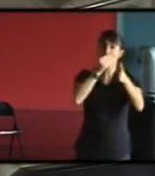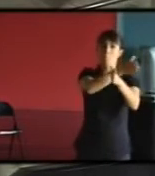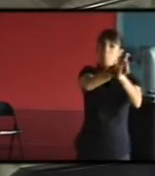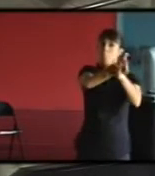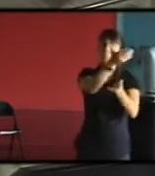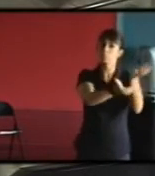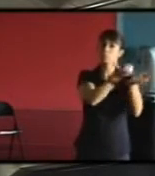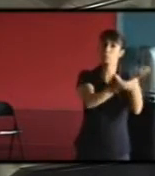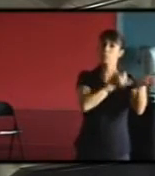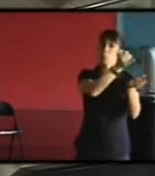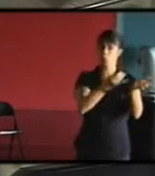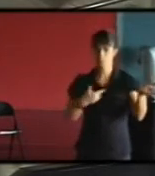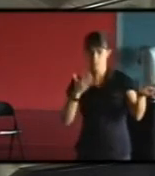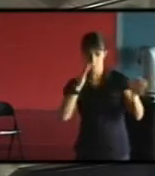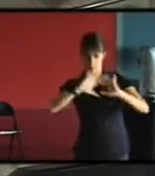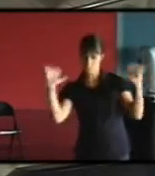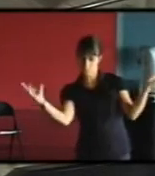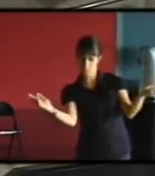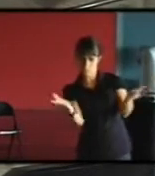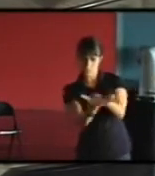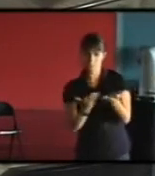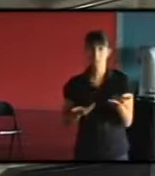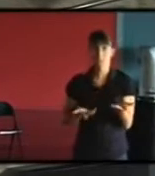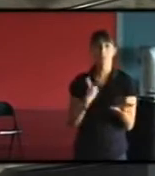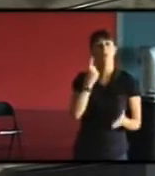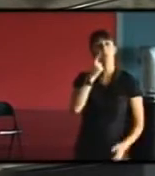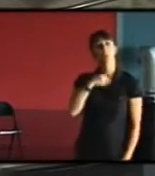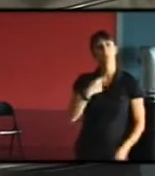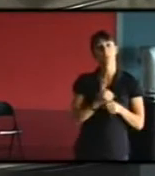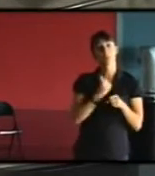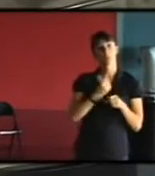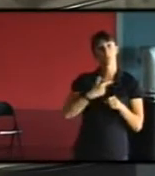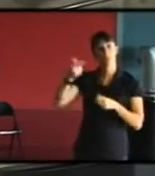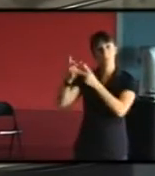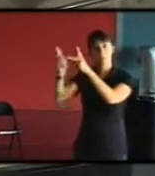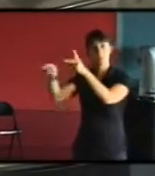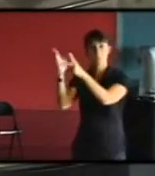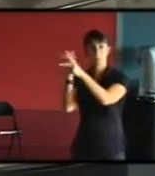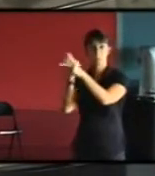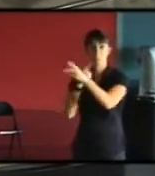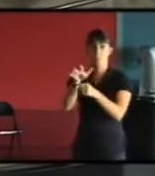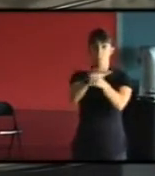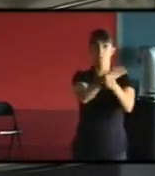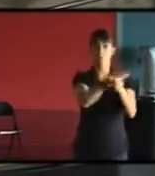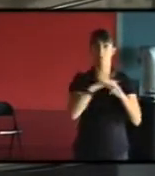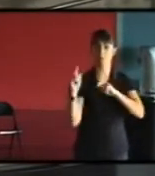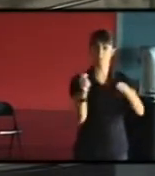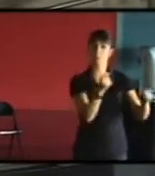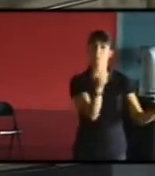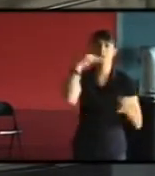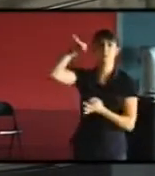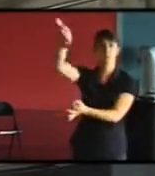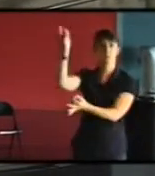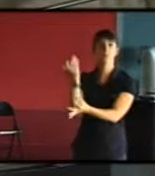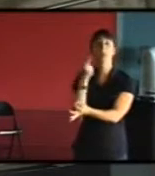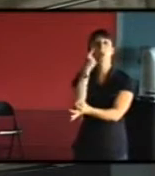Ce qu va pouvoir faire avec ça, c'est aider la collectivité à identifier des zones. C'est-à-dire qu'ici, vous avez des couleurs qui vous